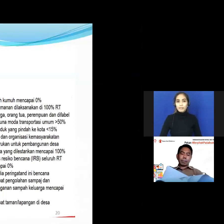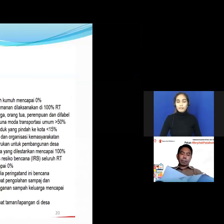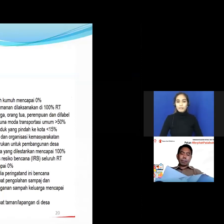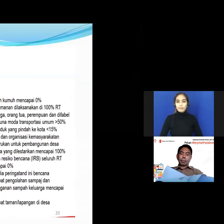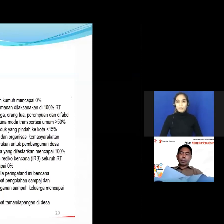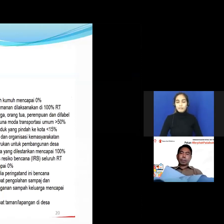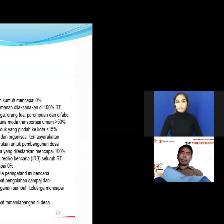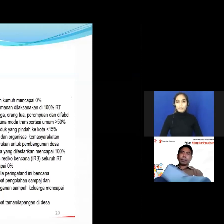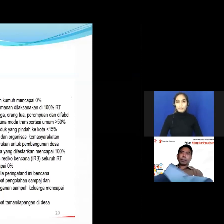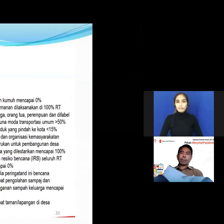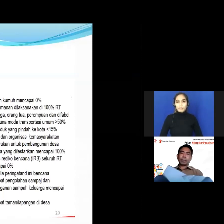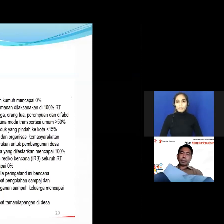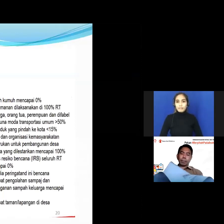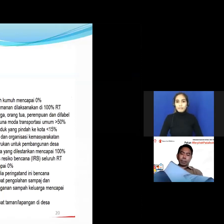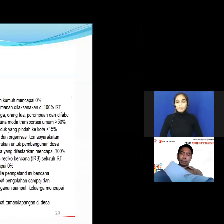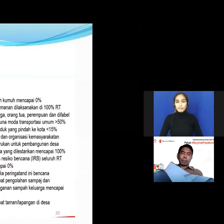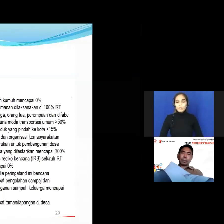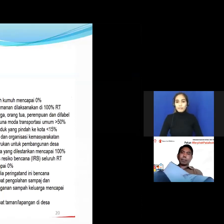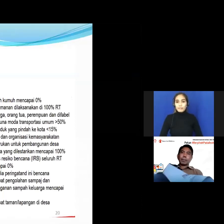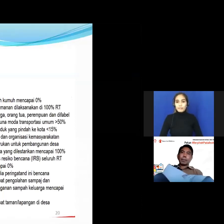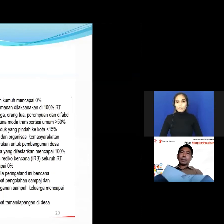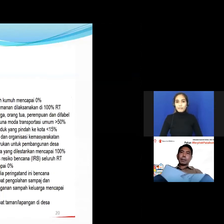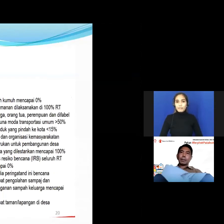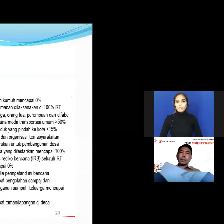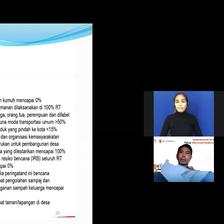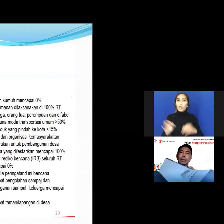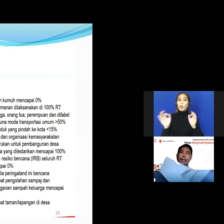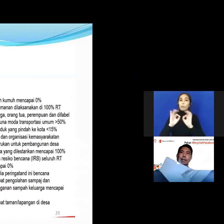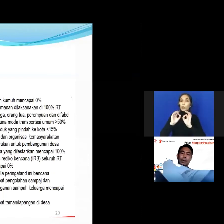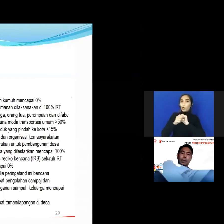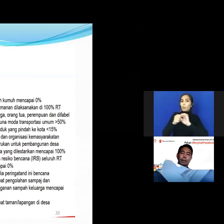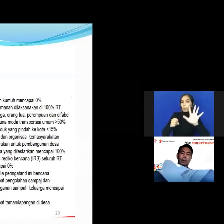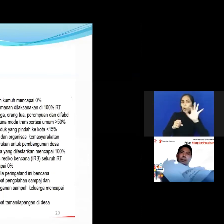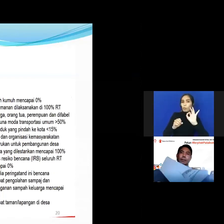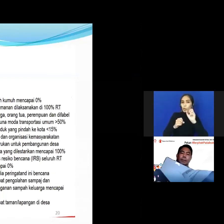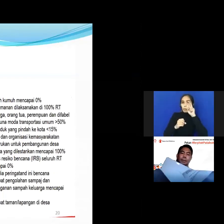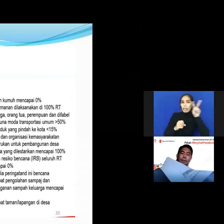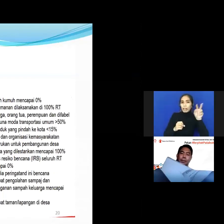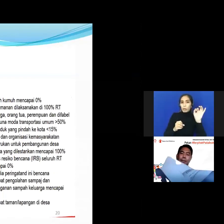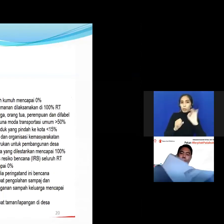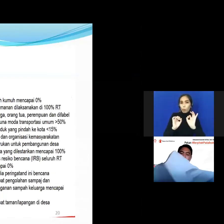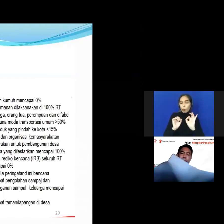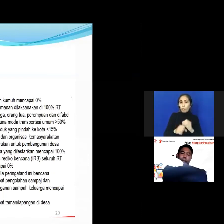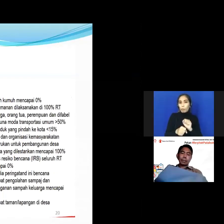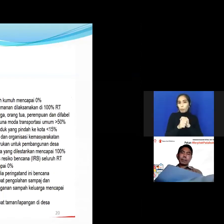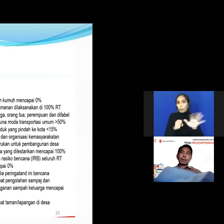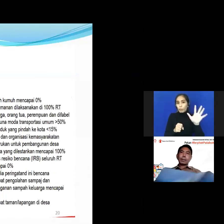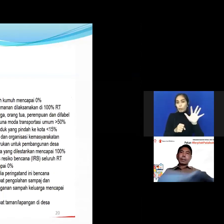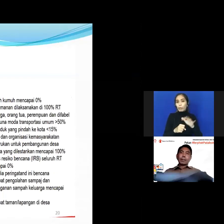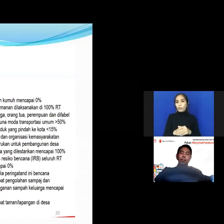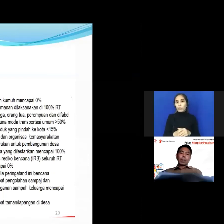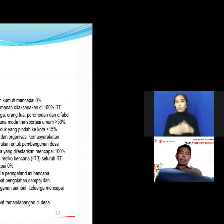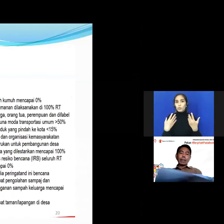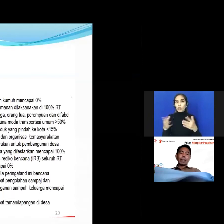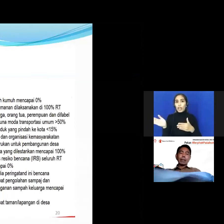belum terlihat Pak Jeffrey ya next ya next ini sudah saya